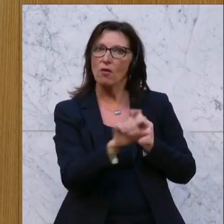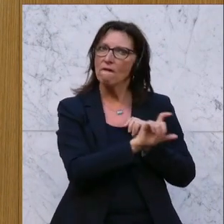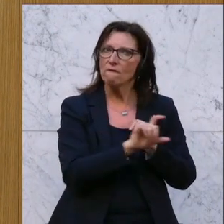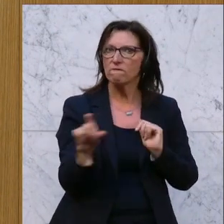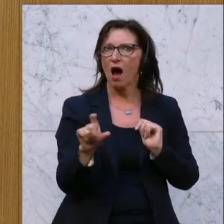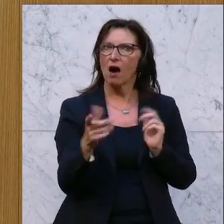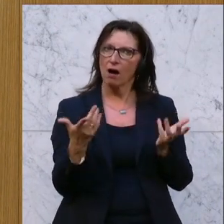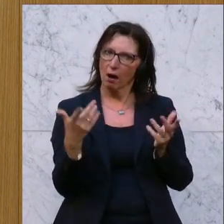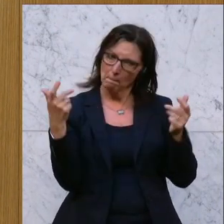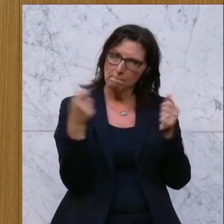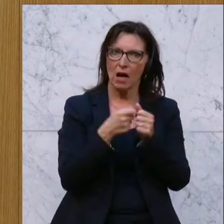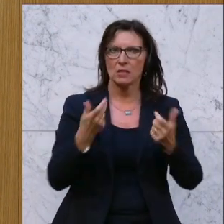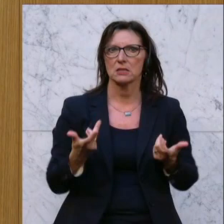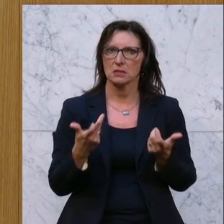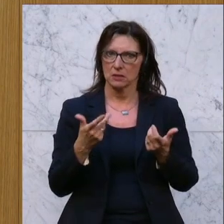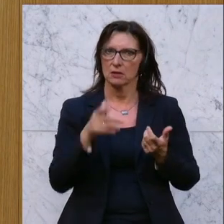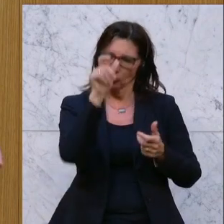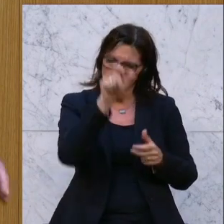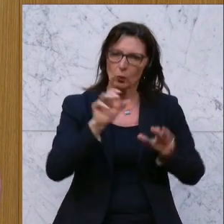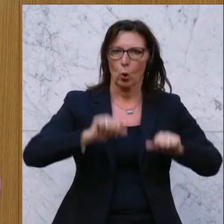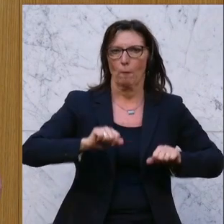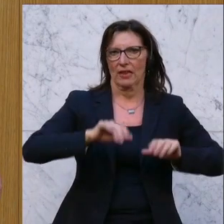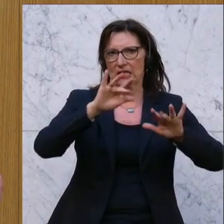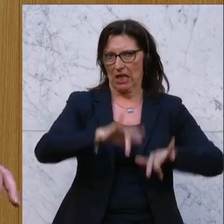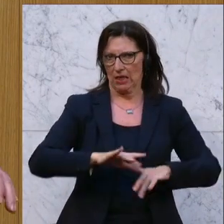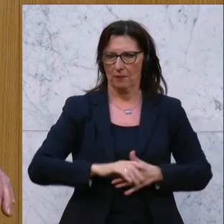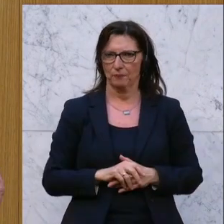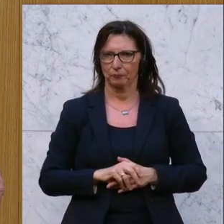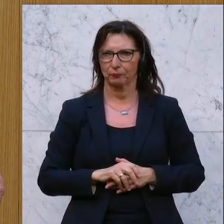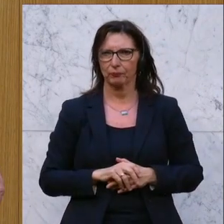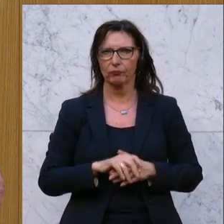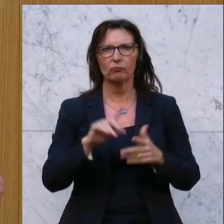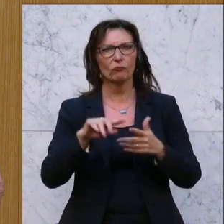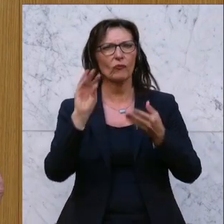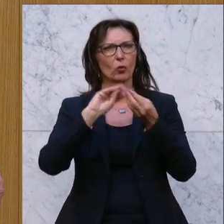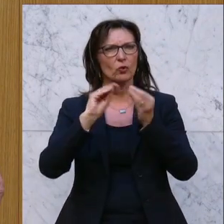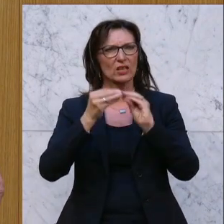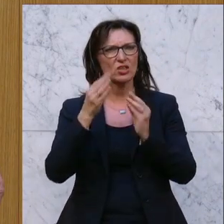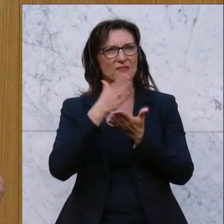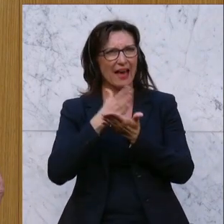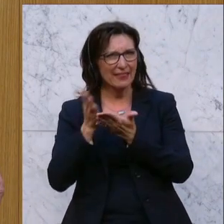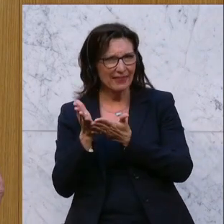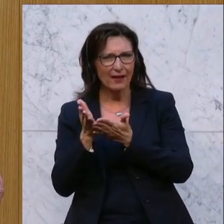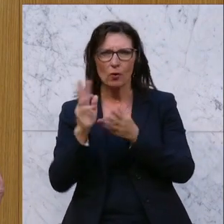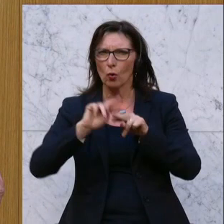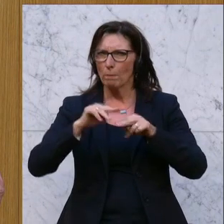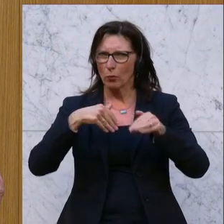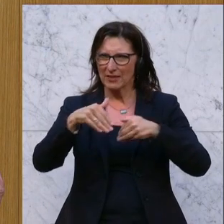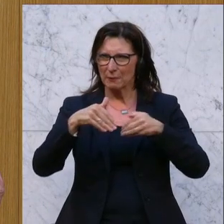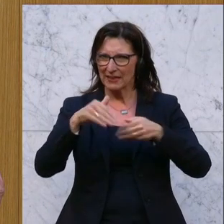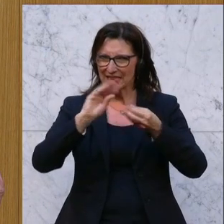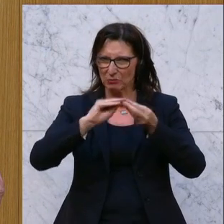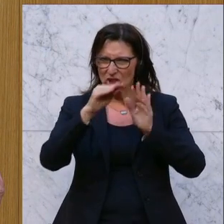Eignung für diese Aufgabe. Und in der Geschäftsanteilung und Geschäftsordnung der Bundesministerien